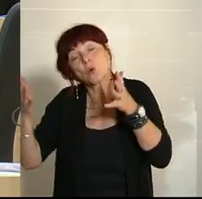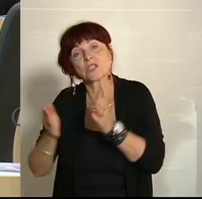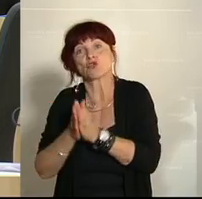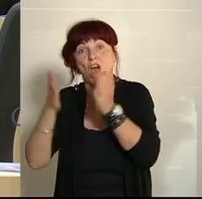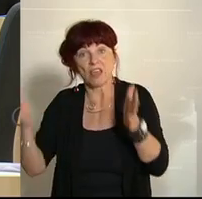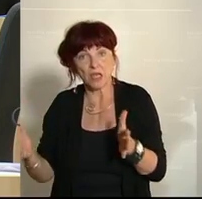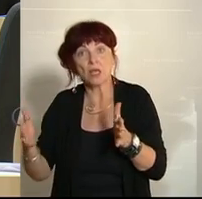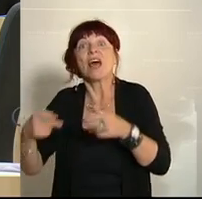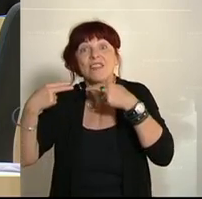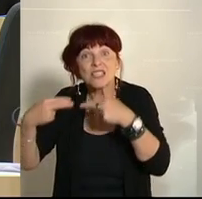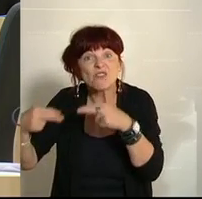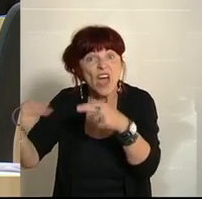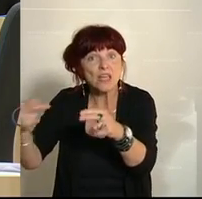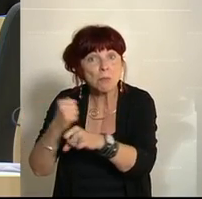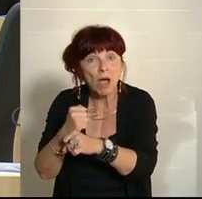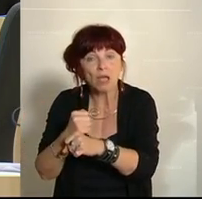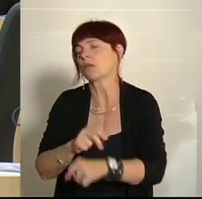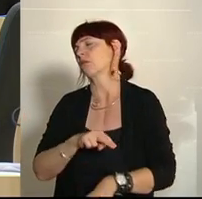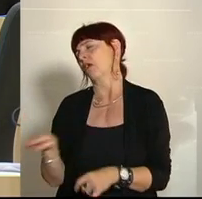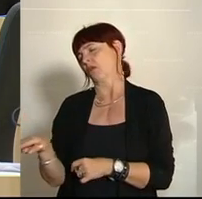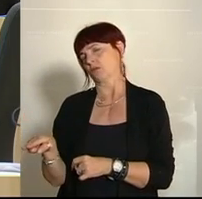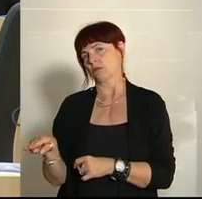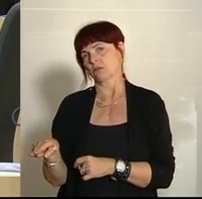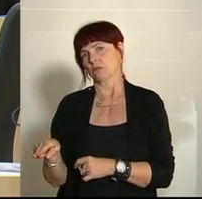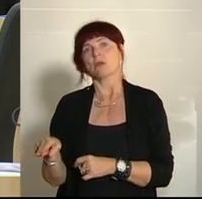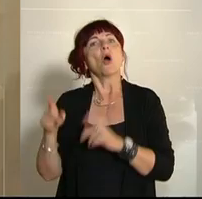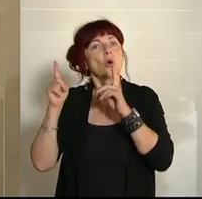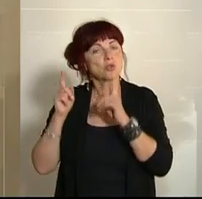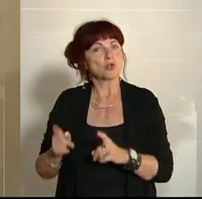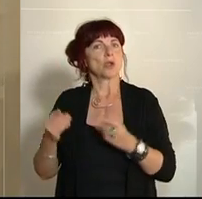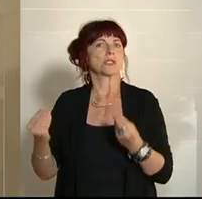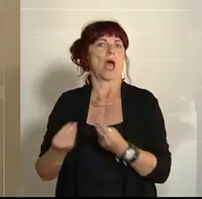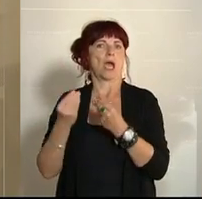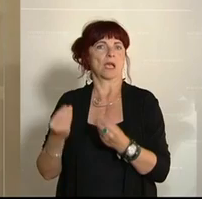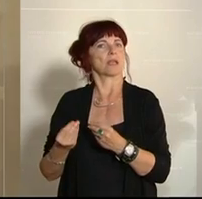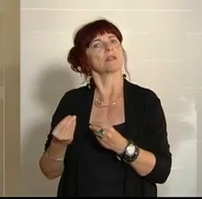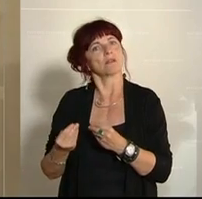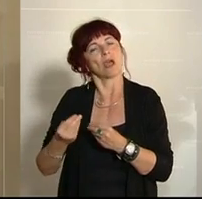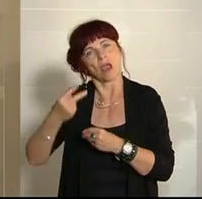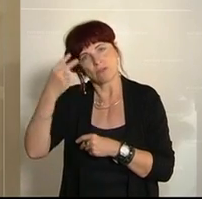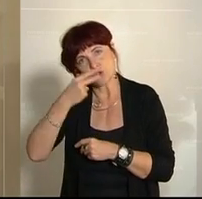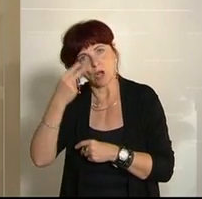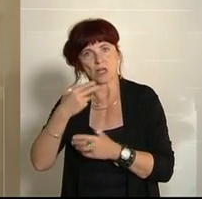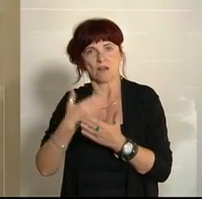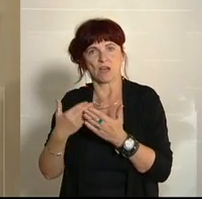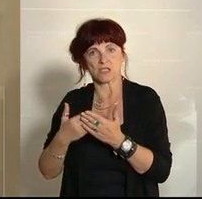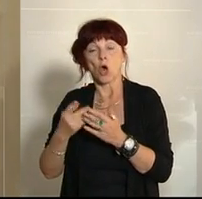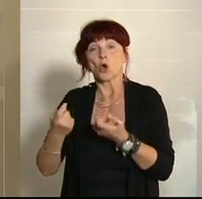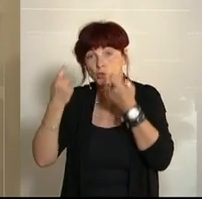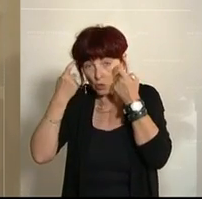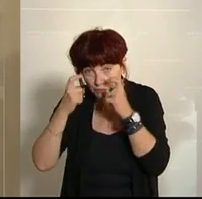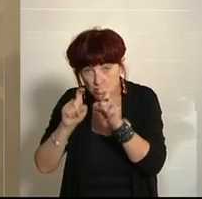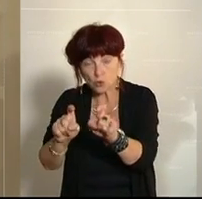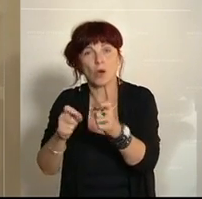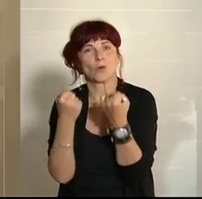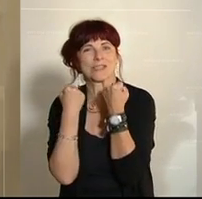Das kann es doch wohl bitte nicht sein. Halten wir uns doch bitte an die Dinge, wo ein allgemeiner Konsens besteht. Wir wollen die Versorgung sicherstellen für